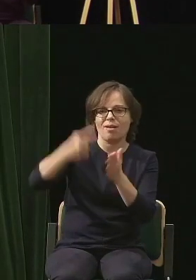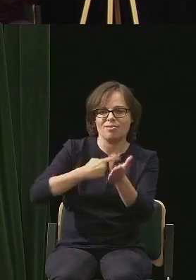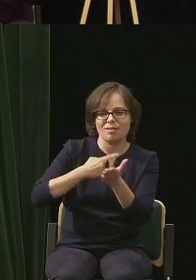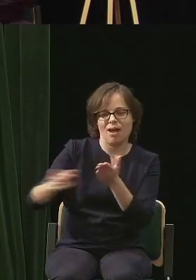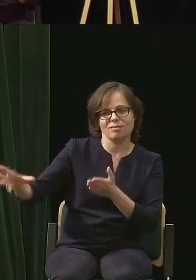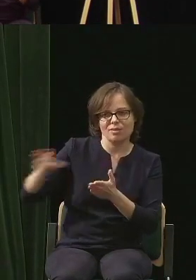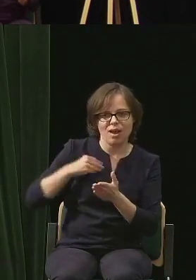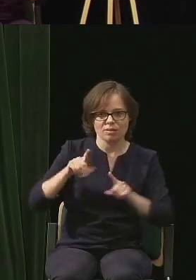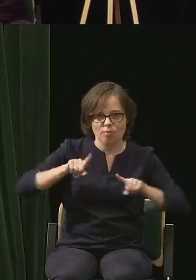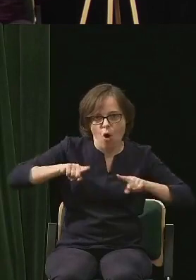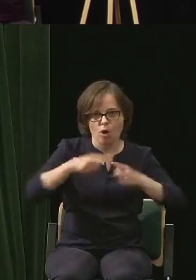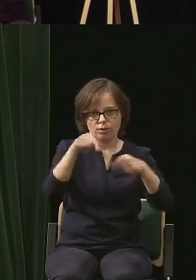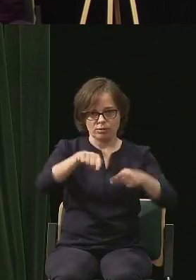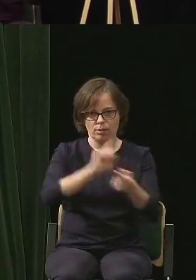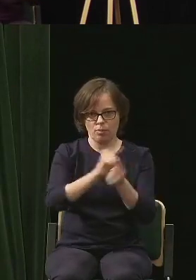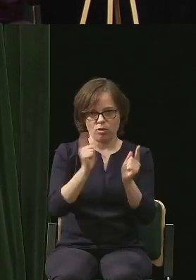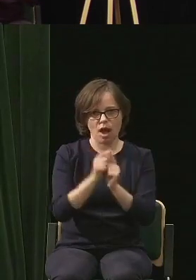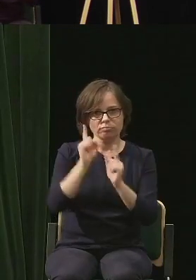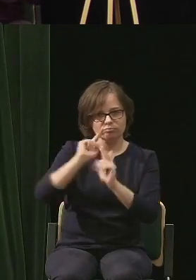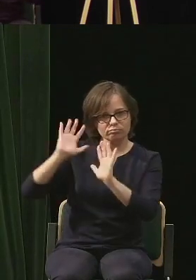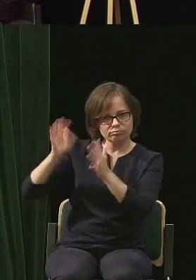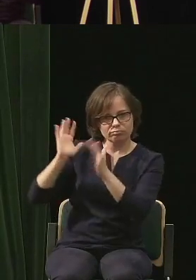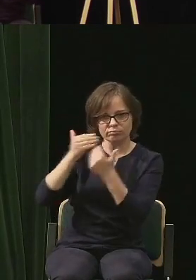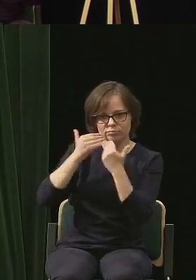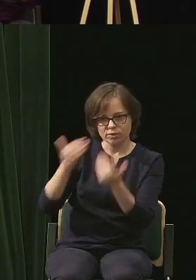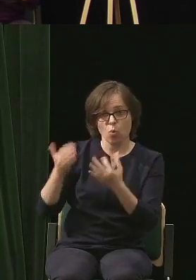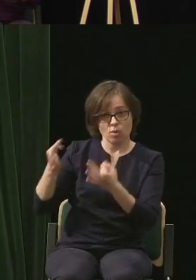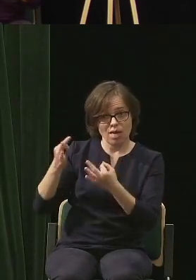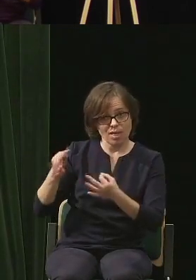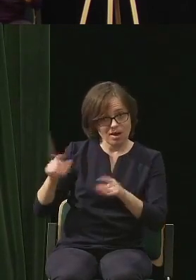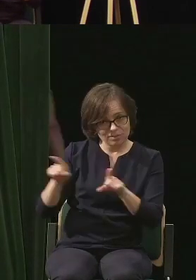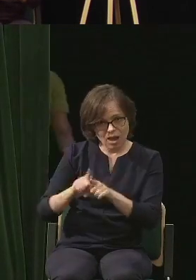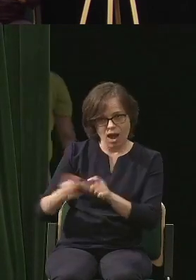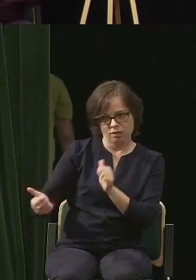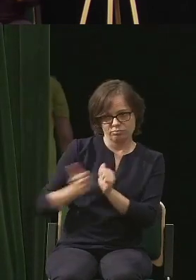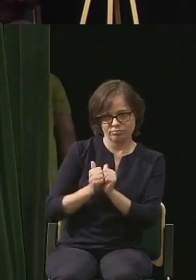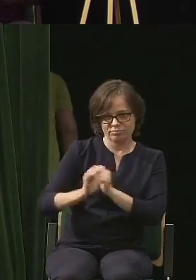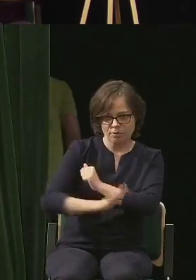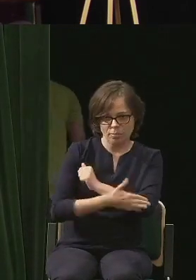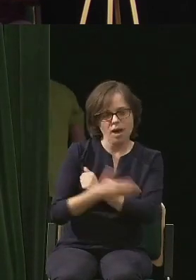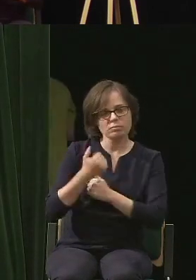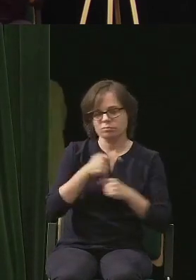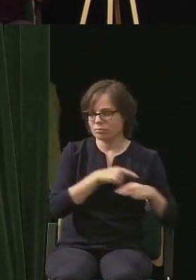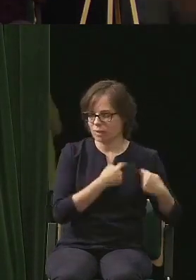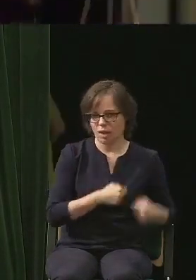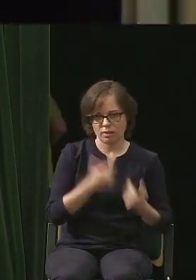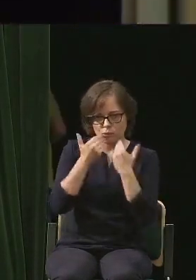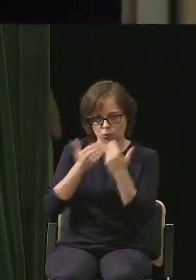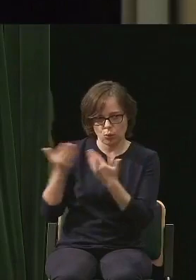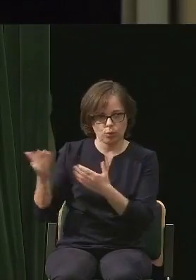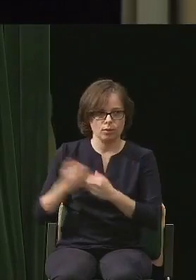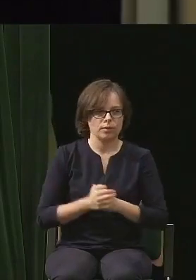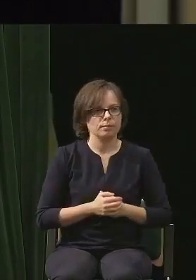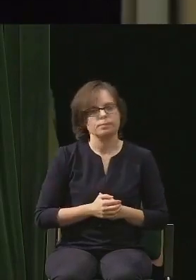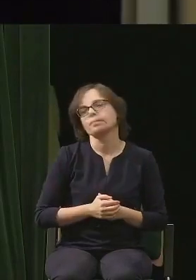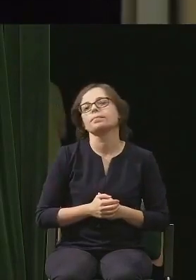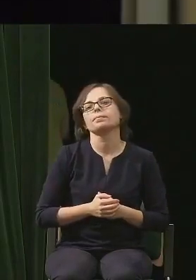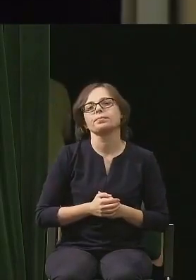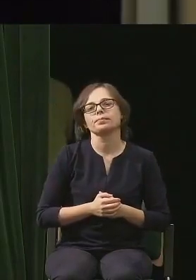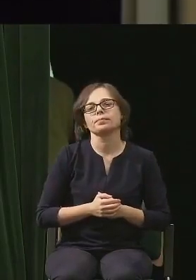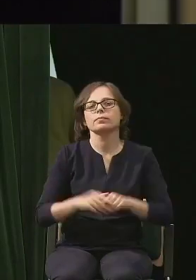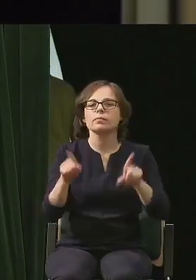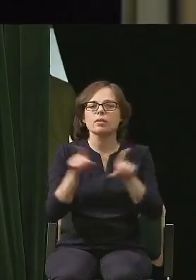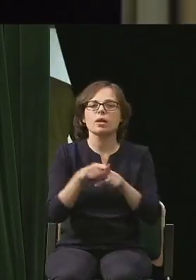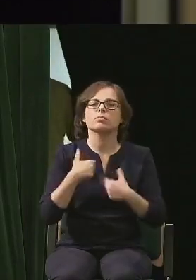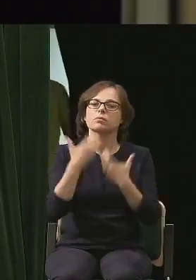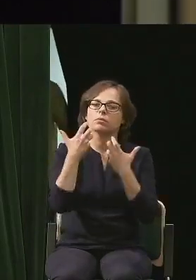organizowałaś te spotkania, a teraz mnie wspierałaś. Bardzo, bardzo serdecznie Ci dziękuję. Chcę